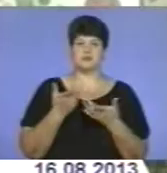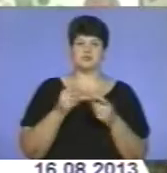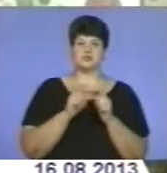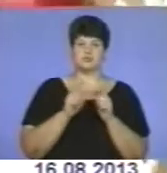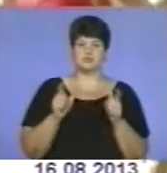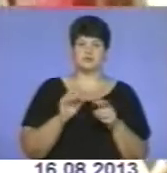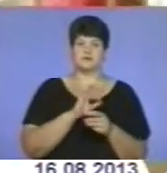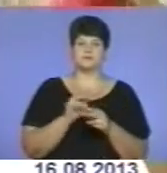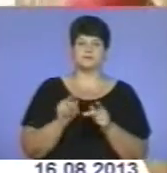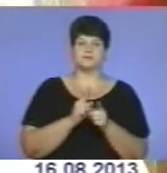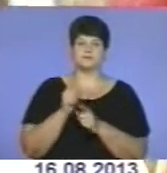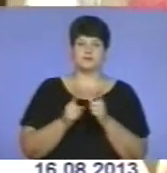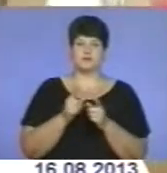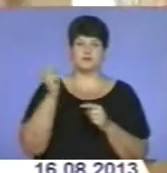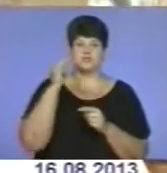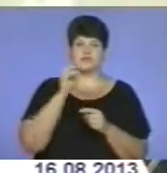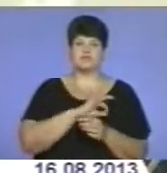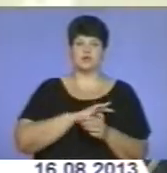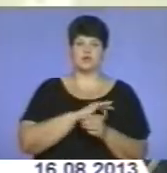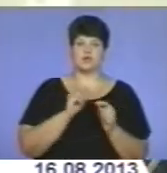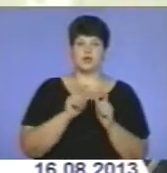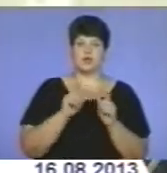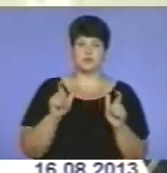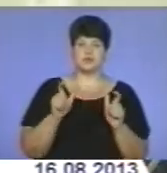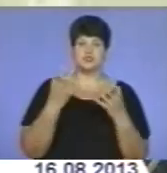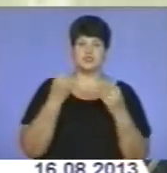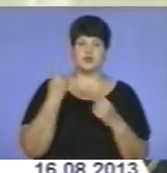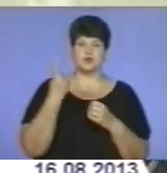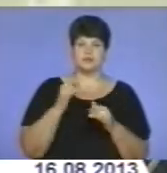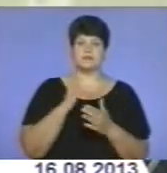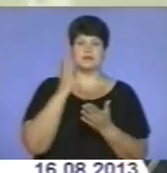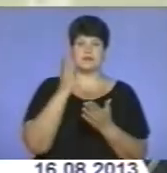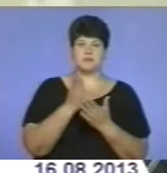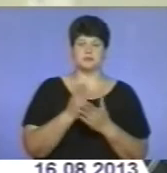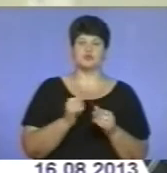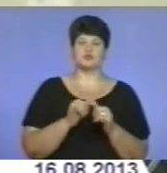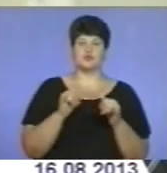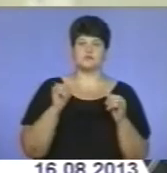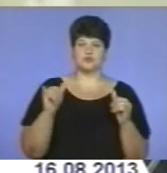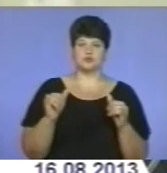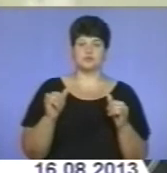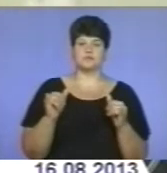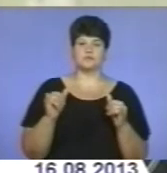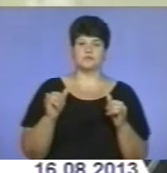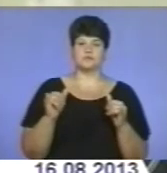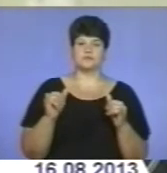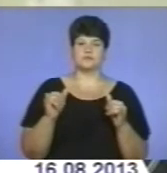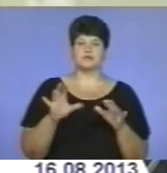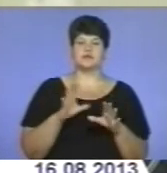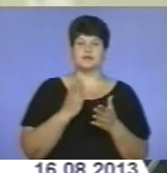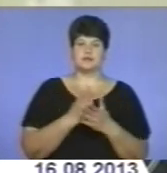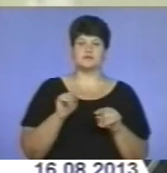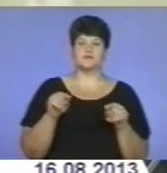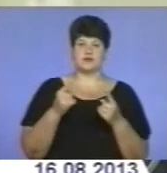навчально-виховні комплекси. Ще одним напрямком з розвитку дошкільної освіти є створення електронної